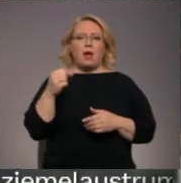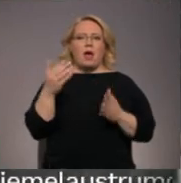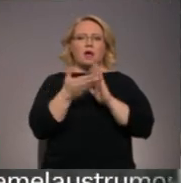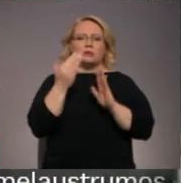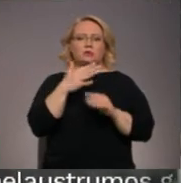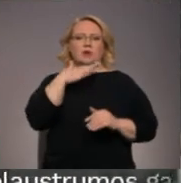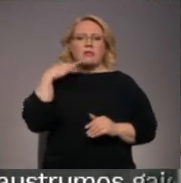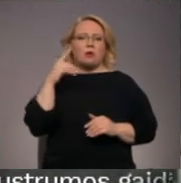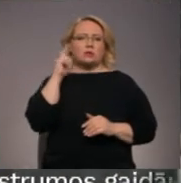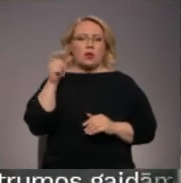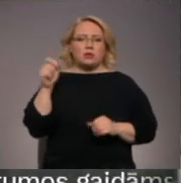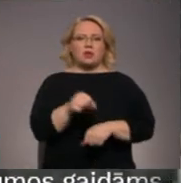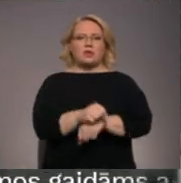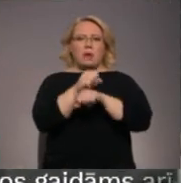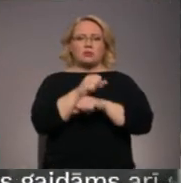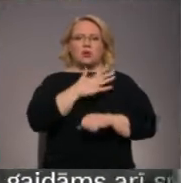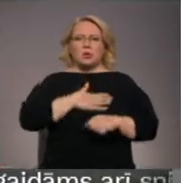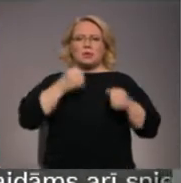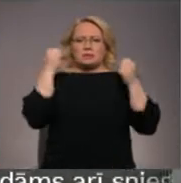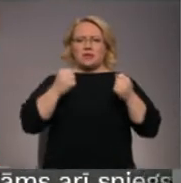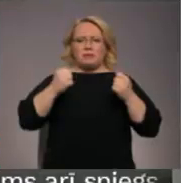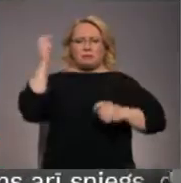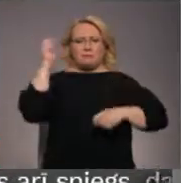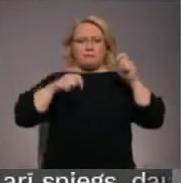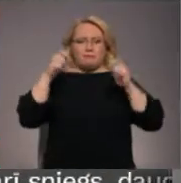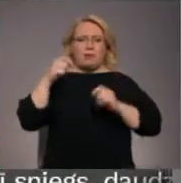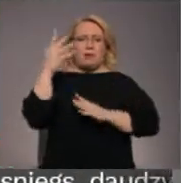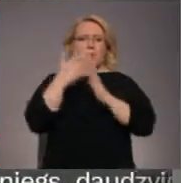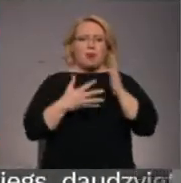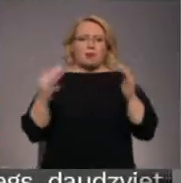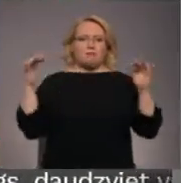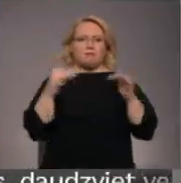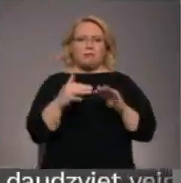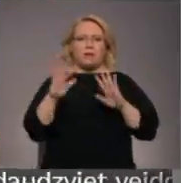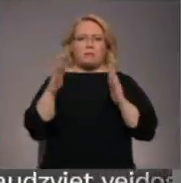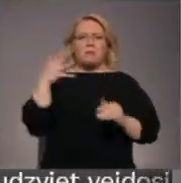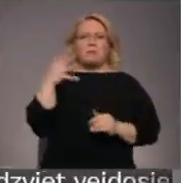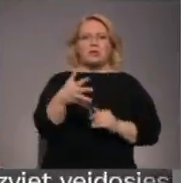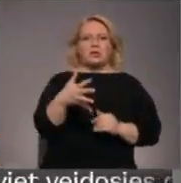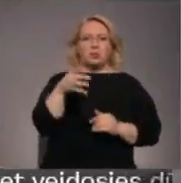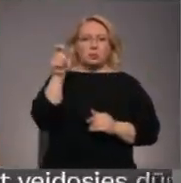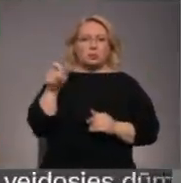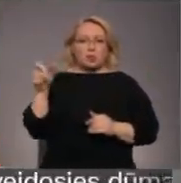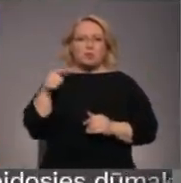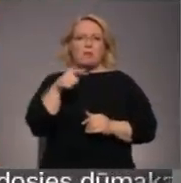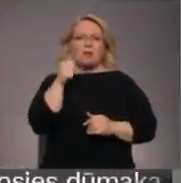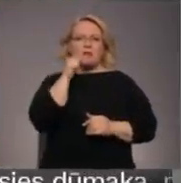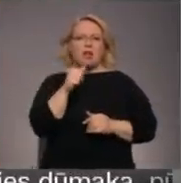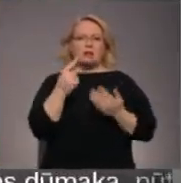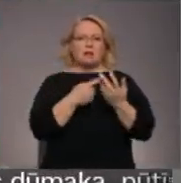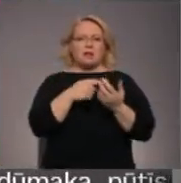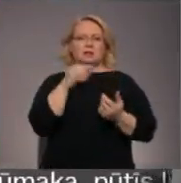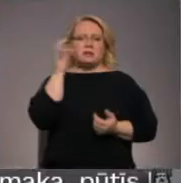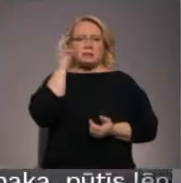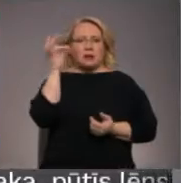ka demonstrācija sākumā patiešām ļoti stipri lija. Tie krēķināts, ka bija apmēram 5 tūkstoši, bet iespējams, ka šis skaits vēl tiks precizētas